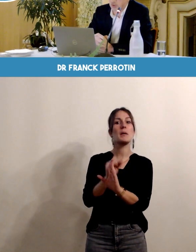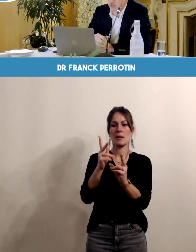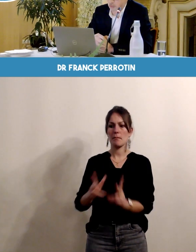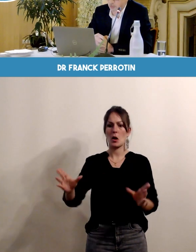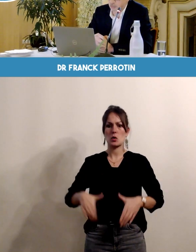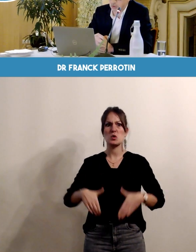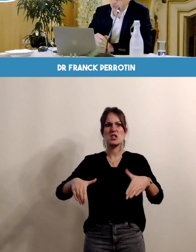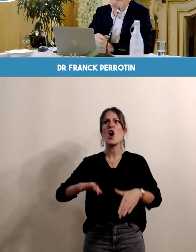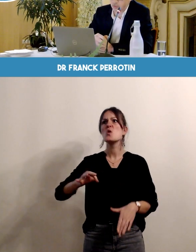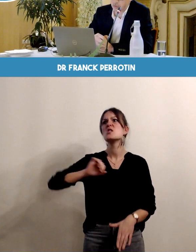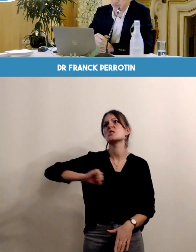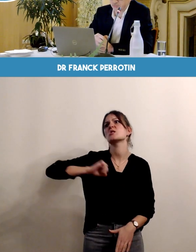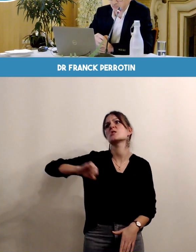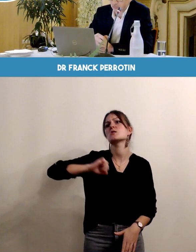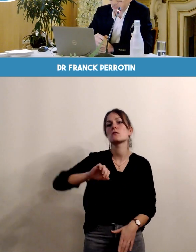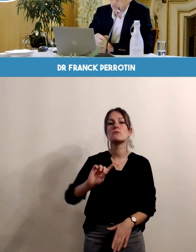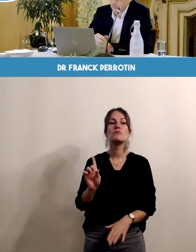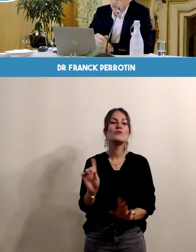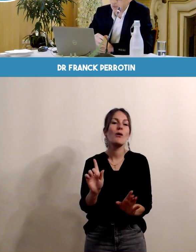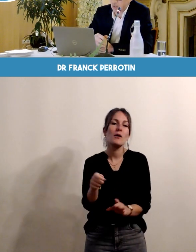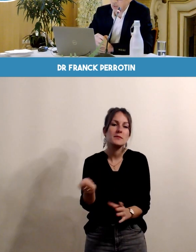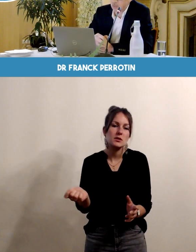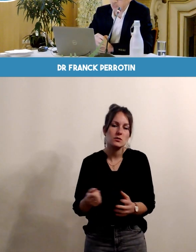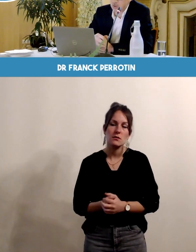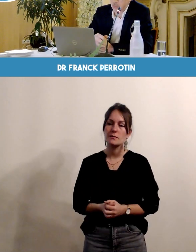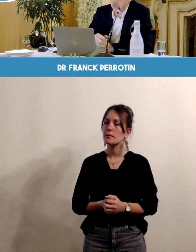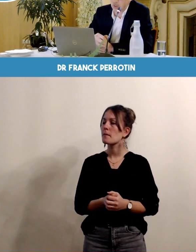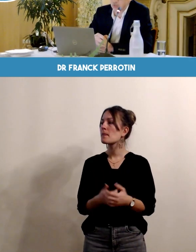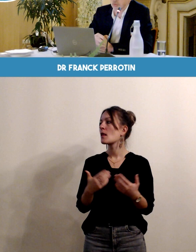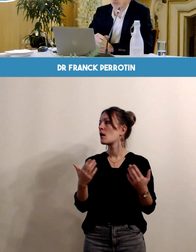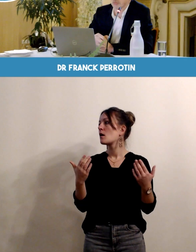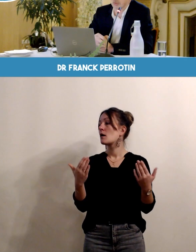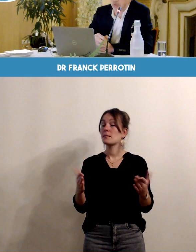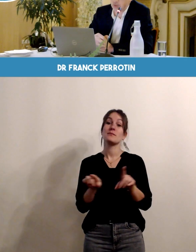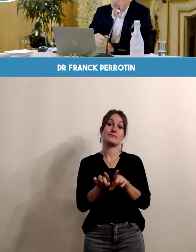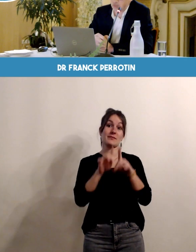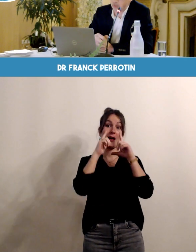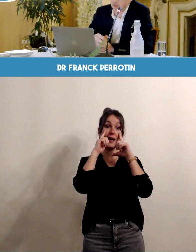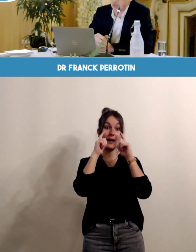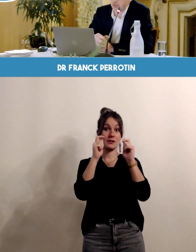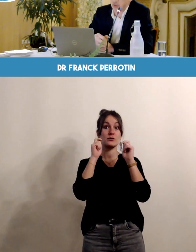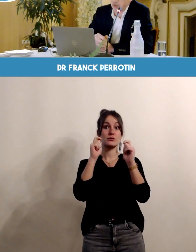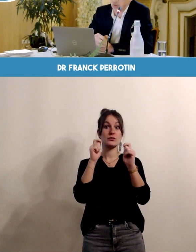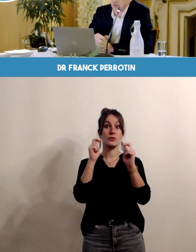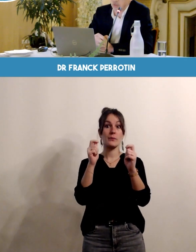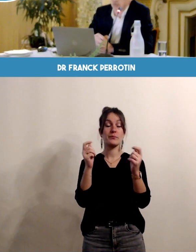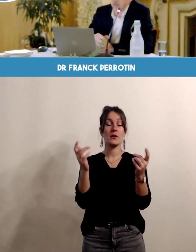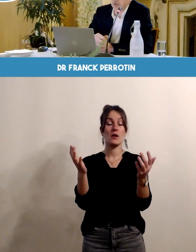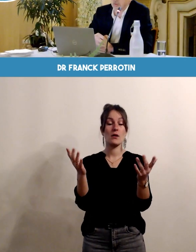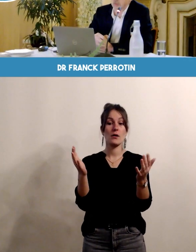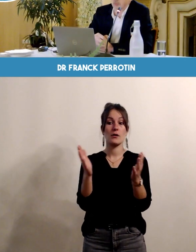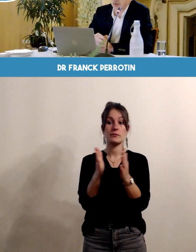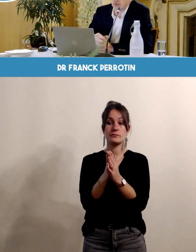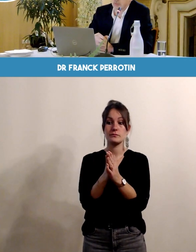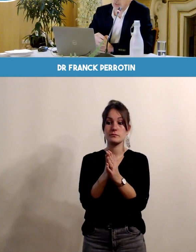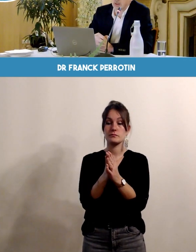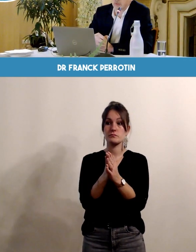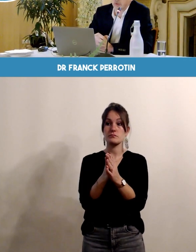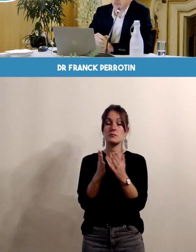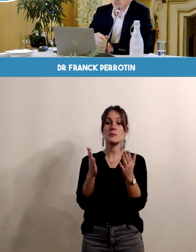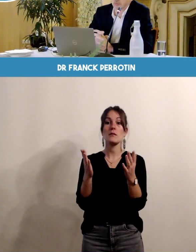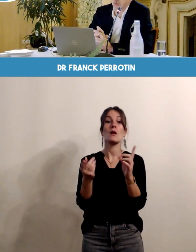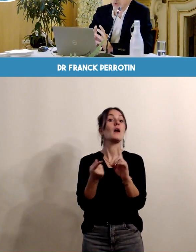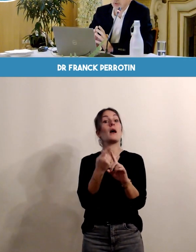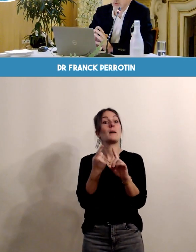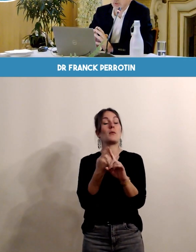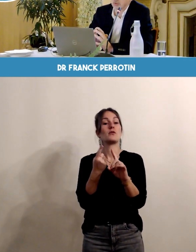qui vont être plus importantes et puis attention également une attention particulière